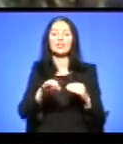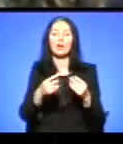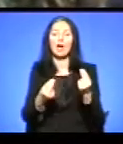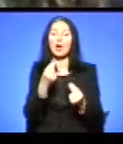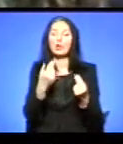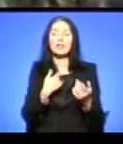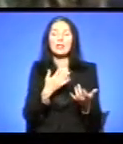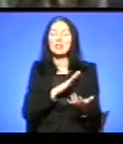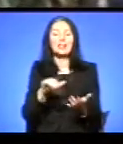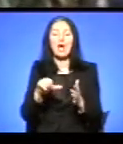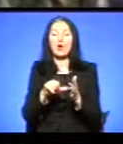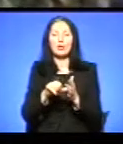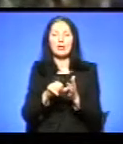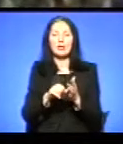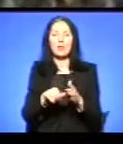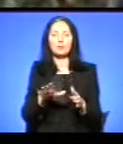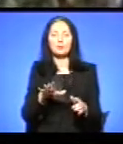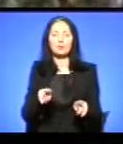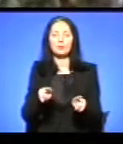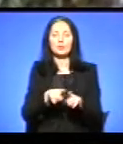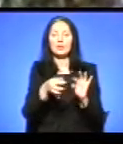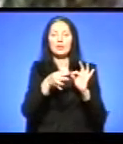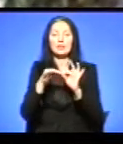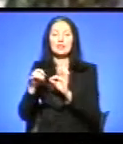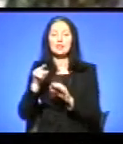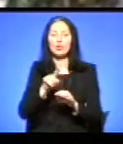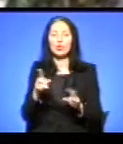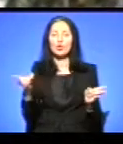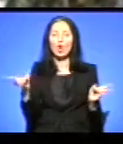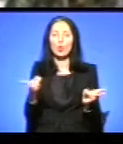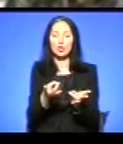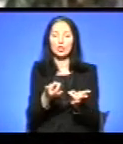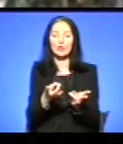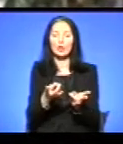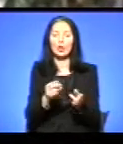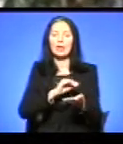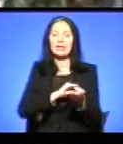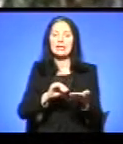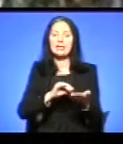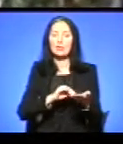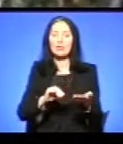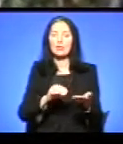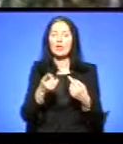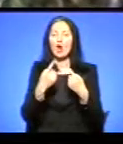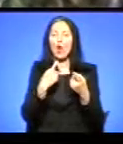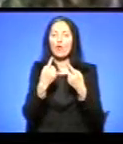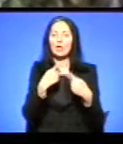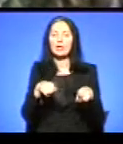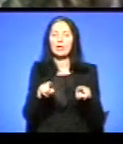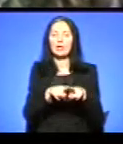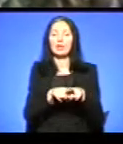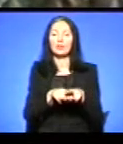грала. Була складність в що потрібно записувати її, говорити такими